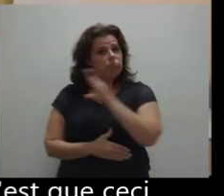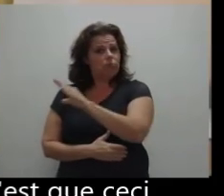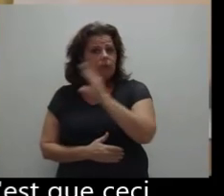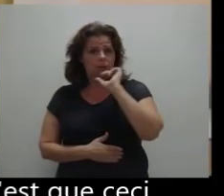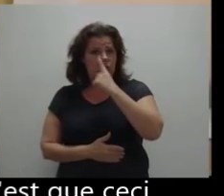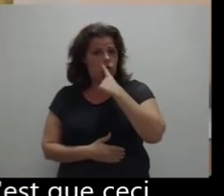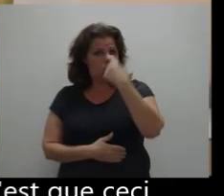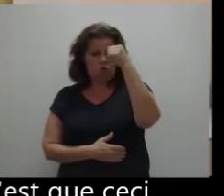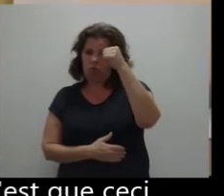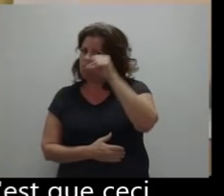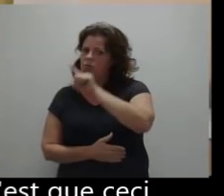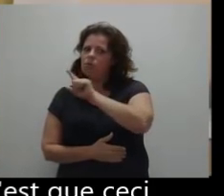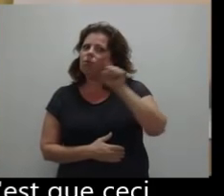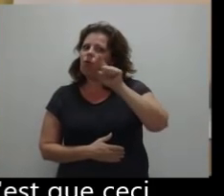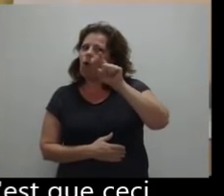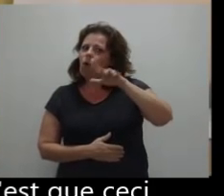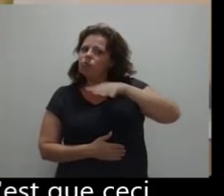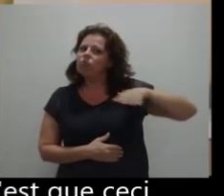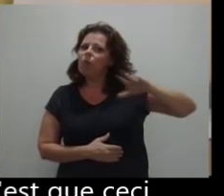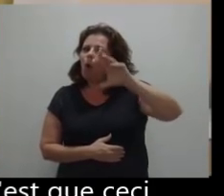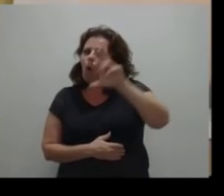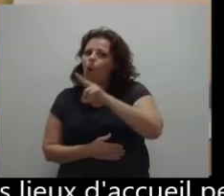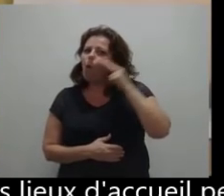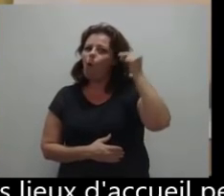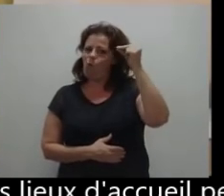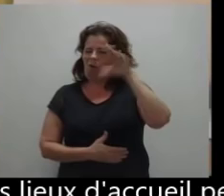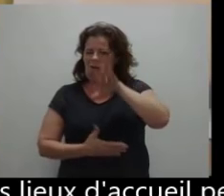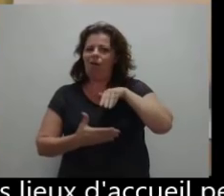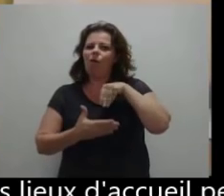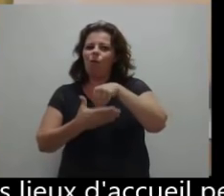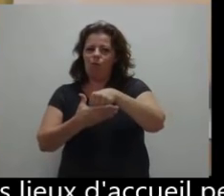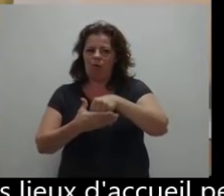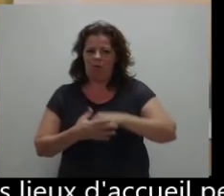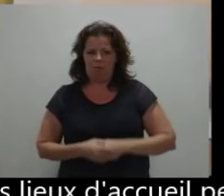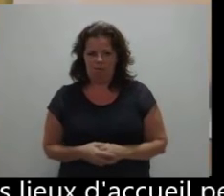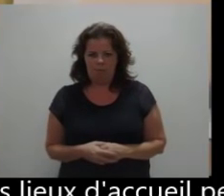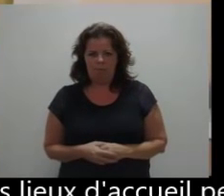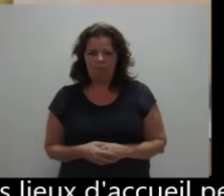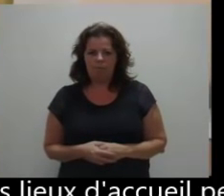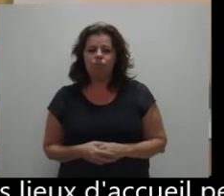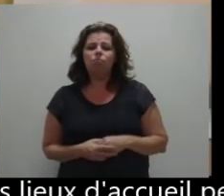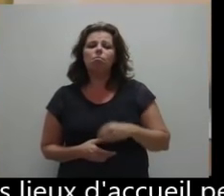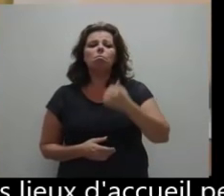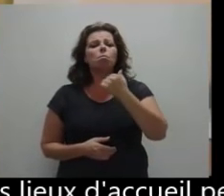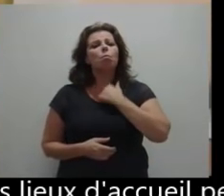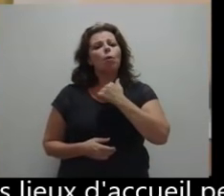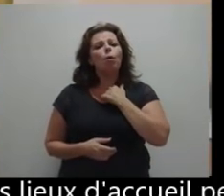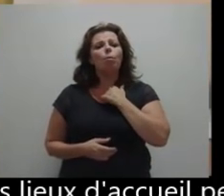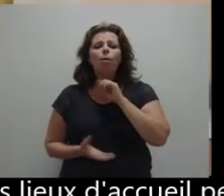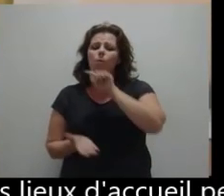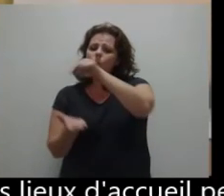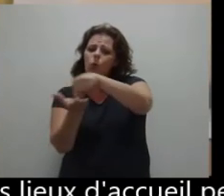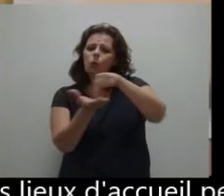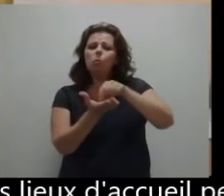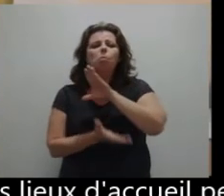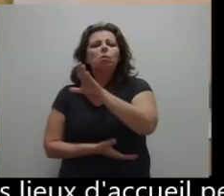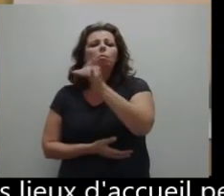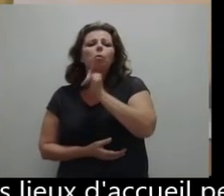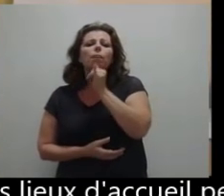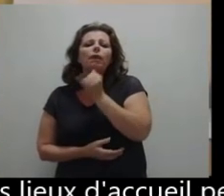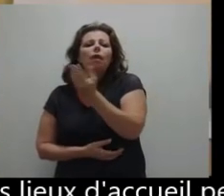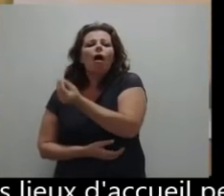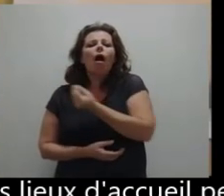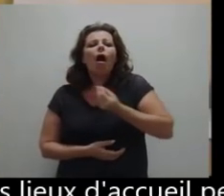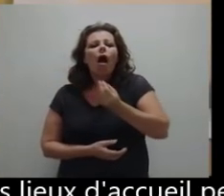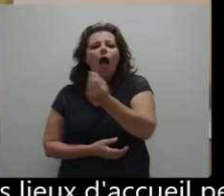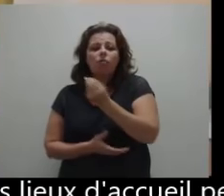concerne tous les humains. Pour avoir des liens de travail avec des lieux d'accueil petite enfance où